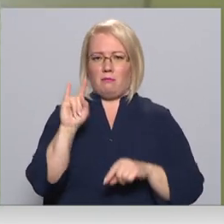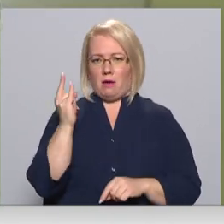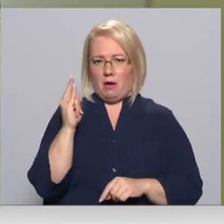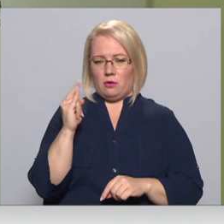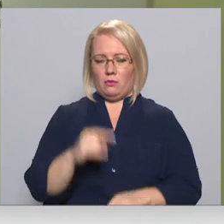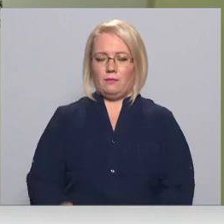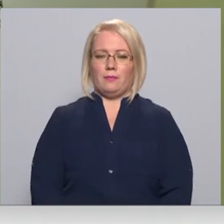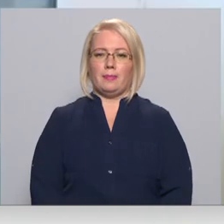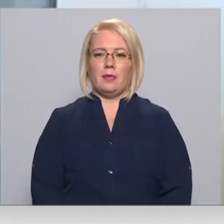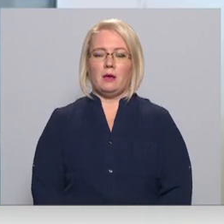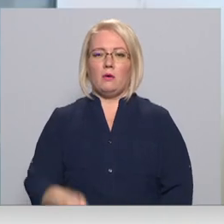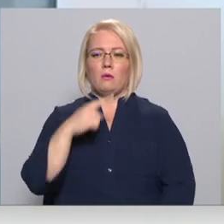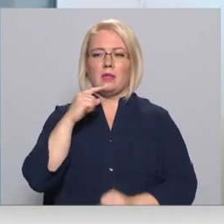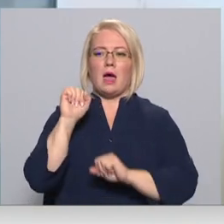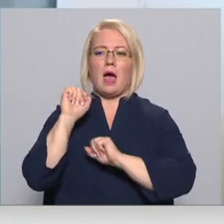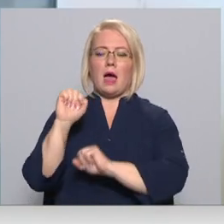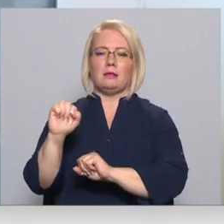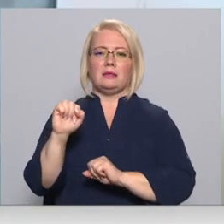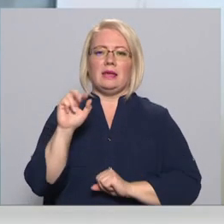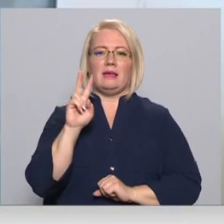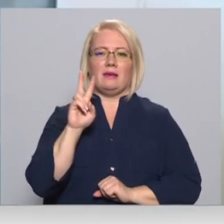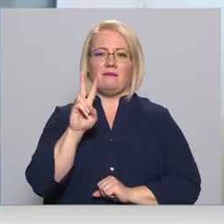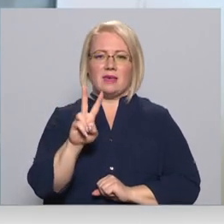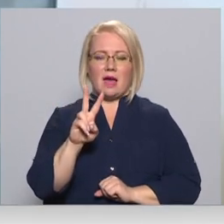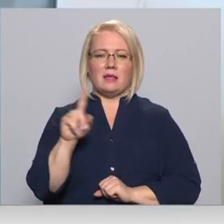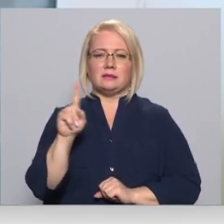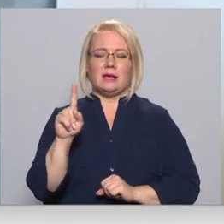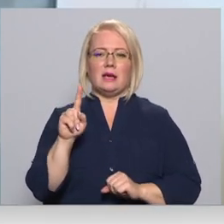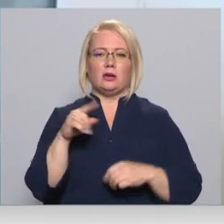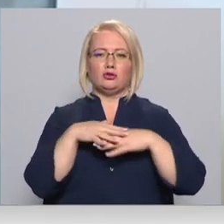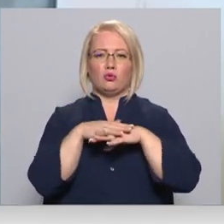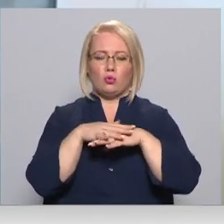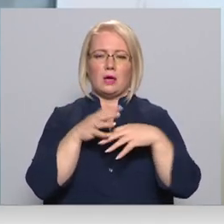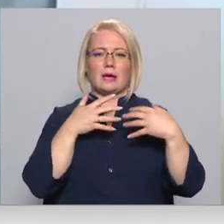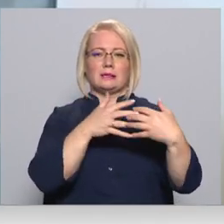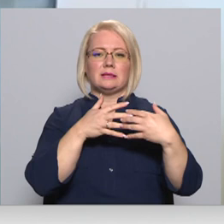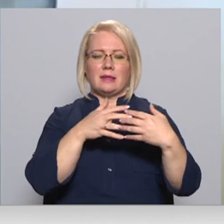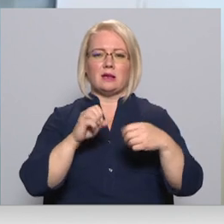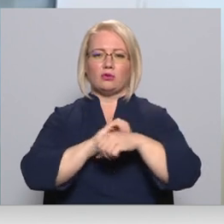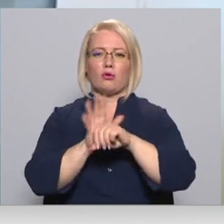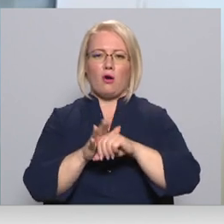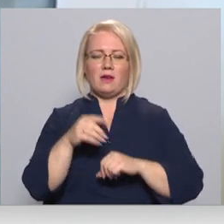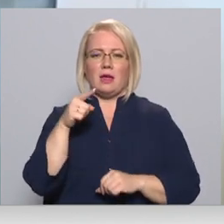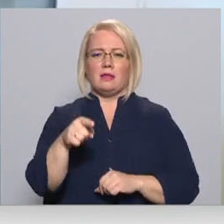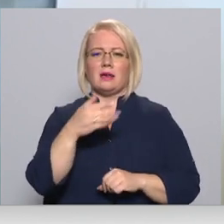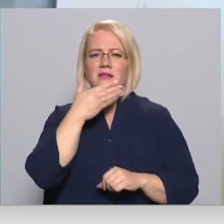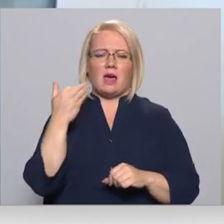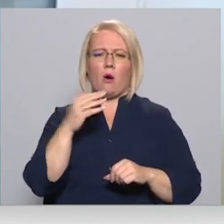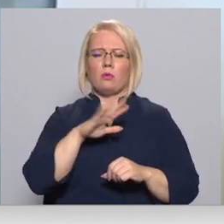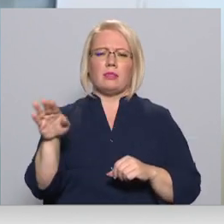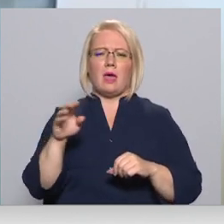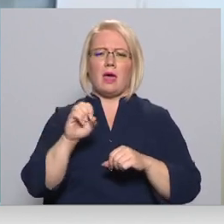Antivielas taisa šūnas, kas cīnas ar virusu. Tas nav ne virusa gābaliņš,